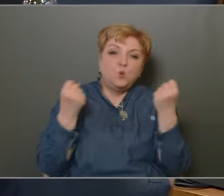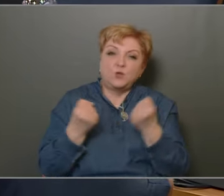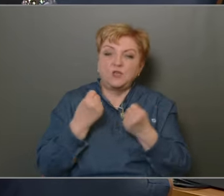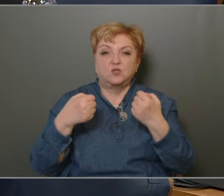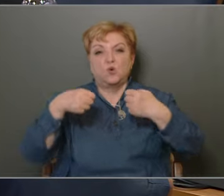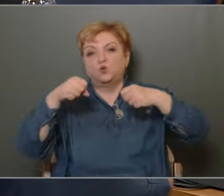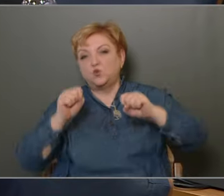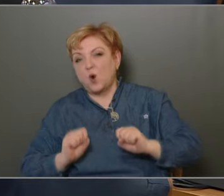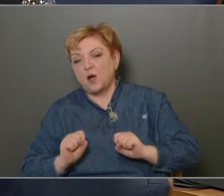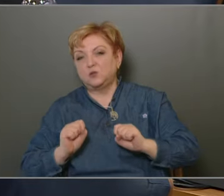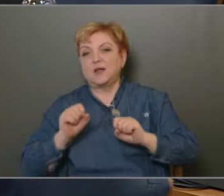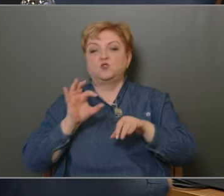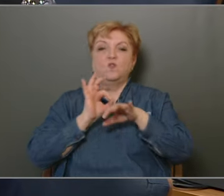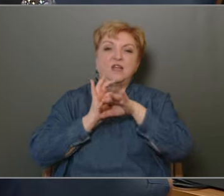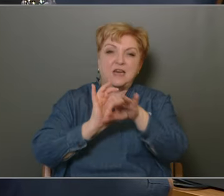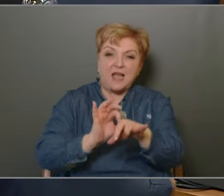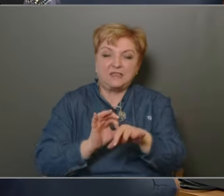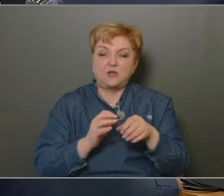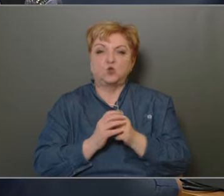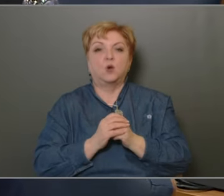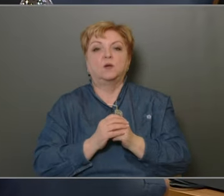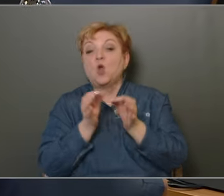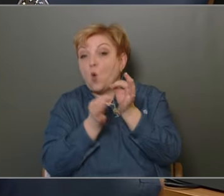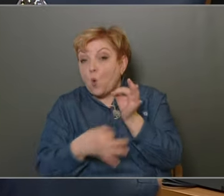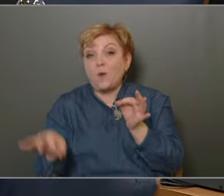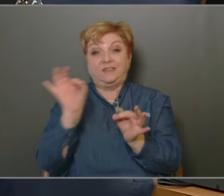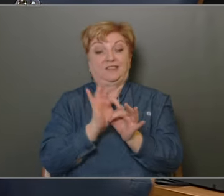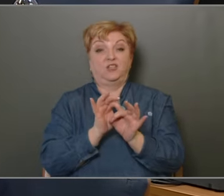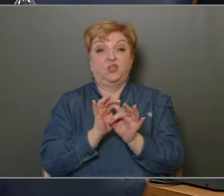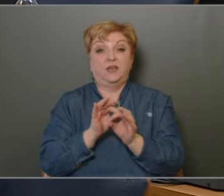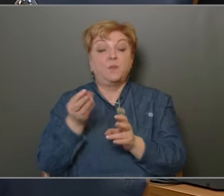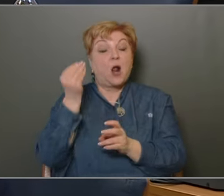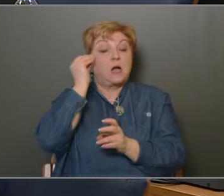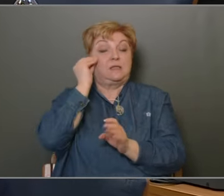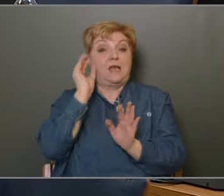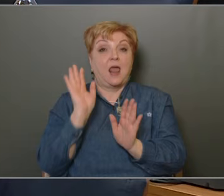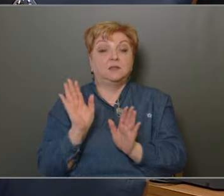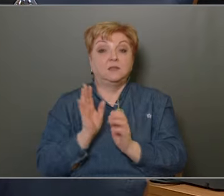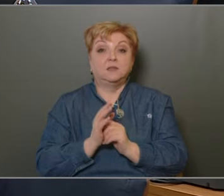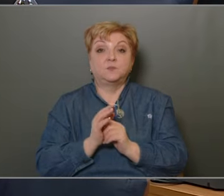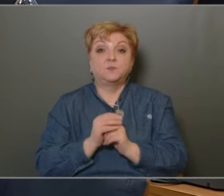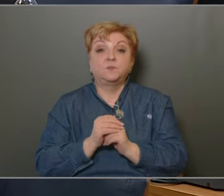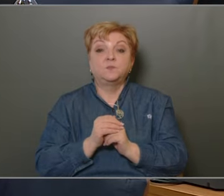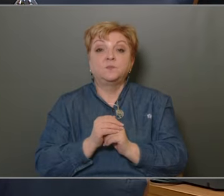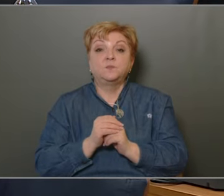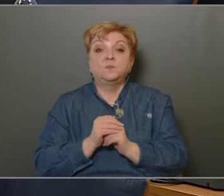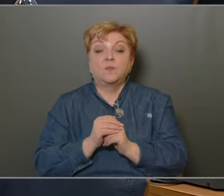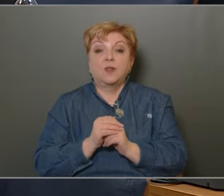tulajdonlástól és irányítástól, összességében azt jelenti, hogy a